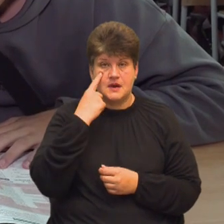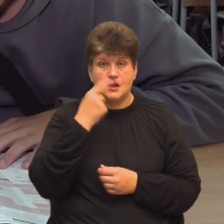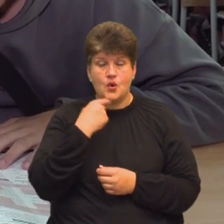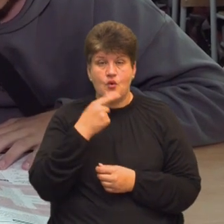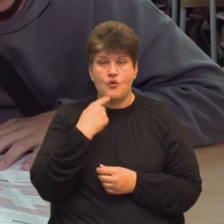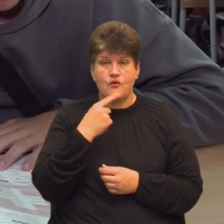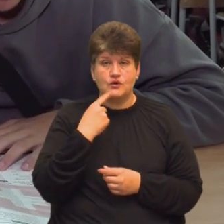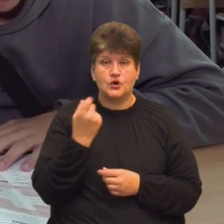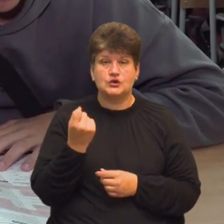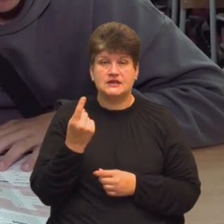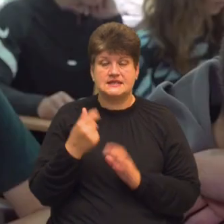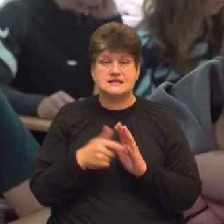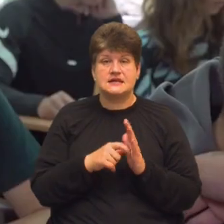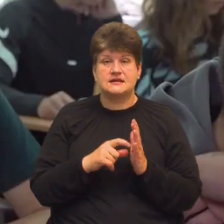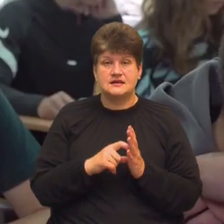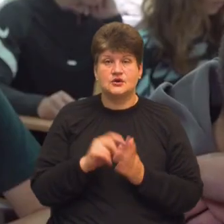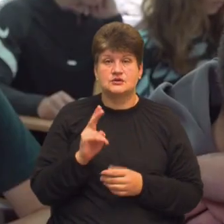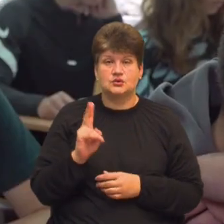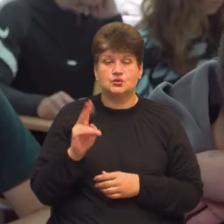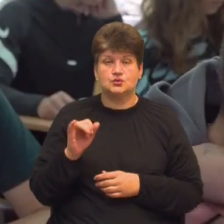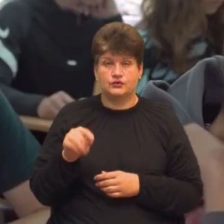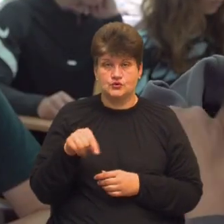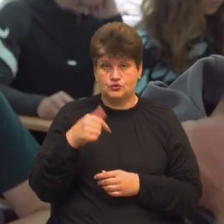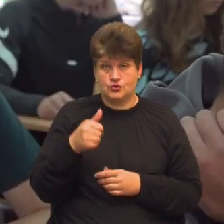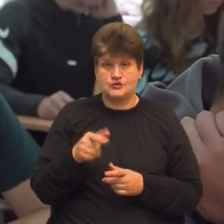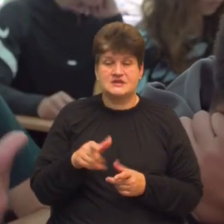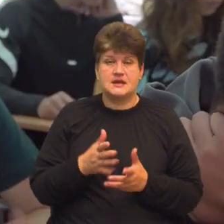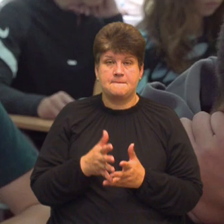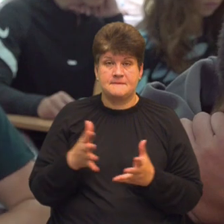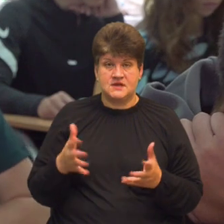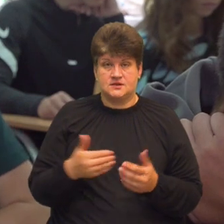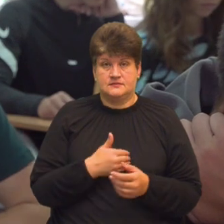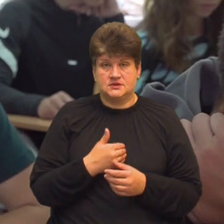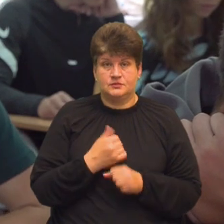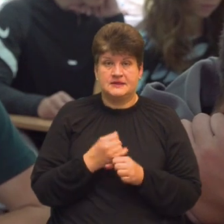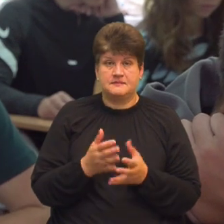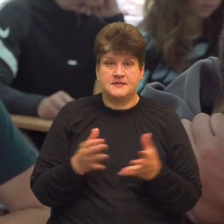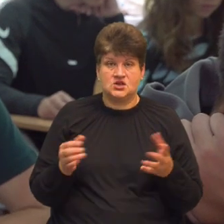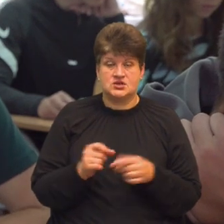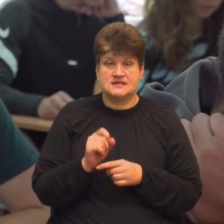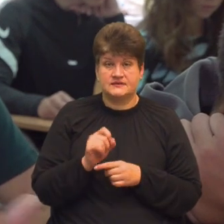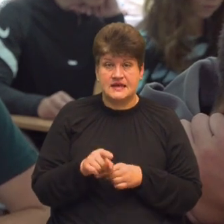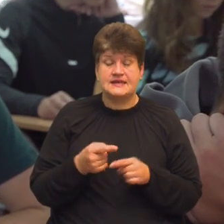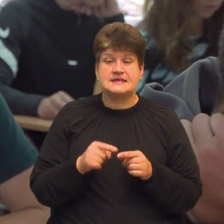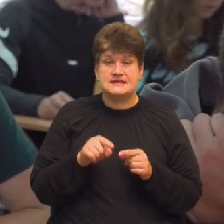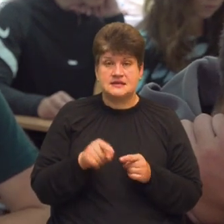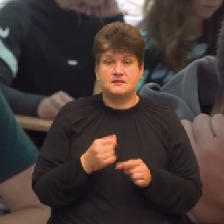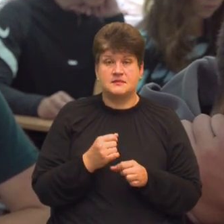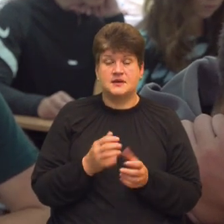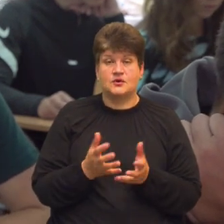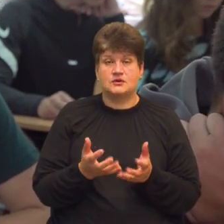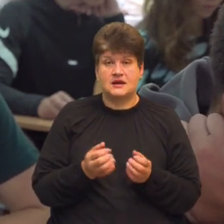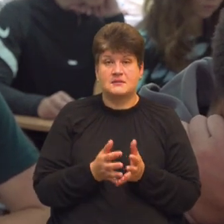-класник Костянтин Куч. Цього року в нас є більше мотивації робити більше завдань, і за цим ми отримуємо більші оцінки.